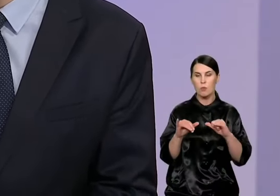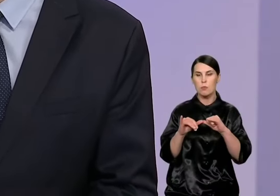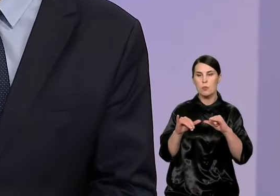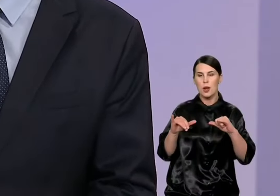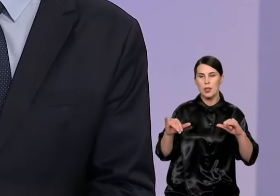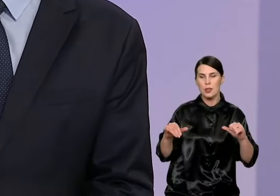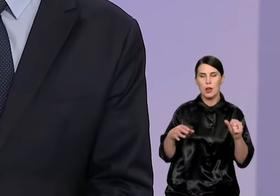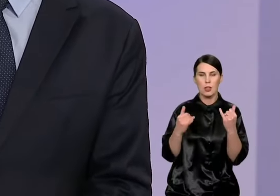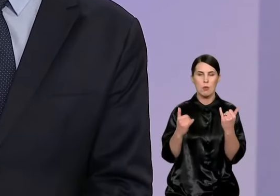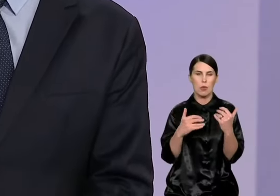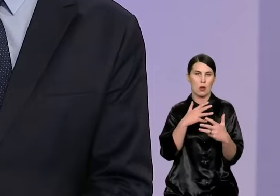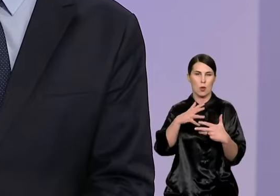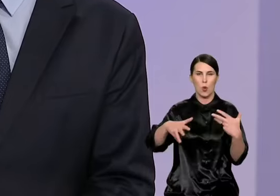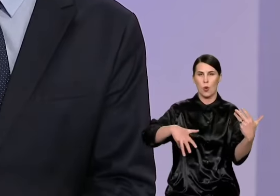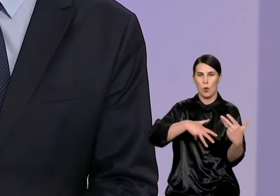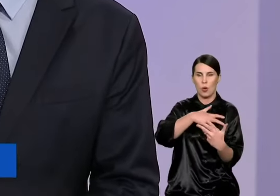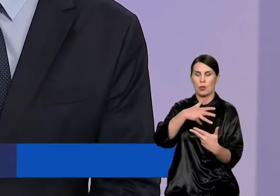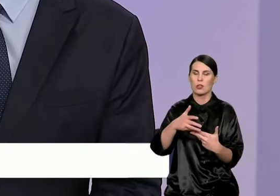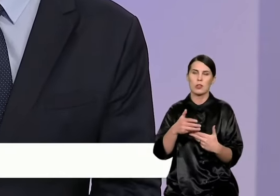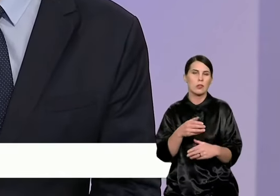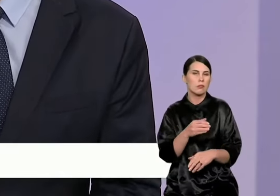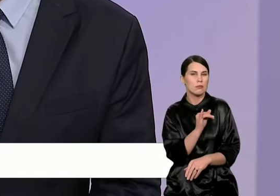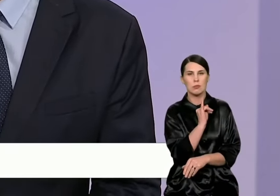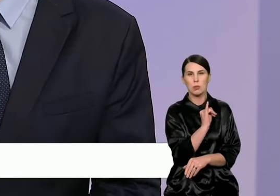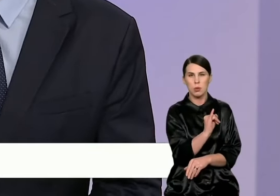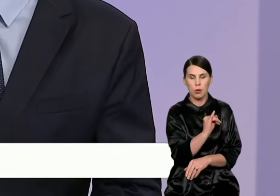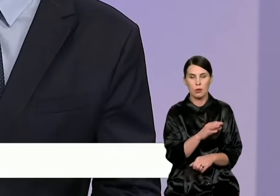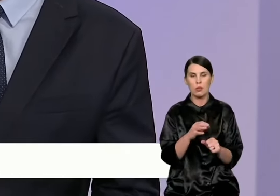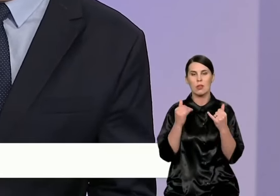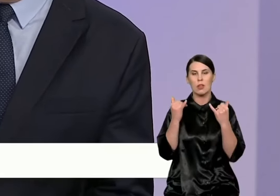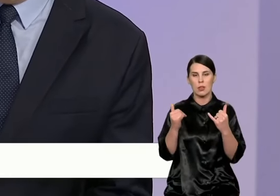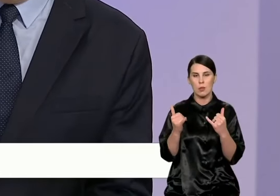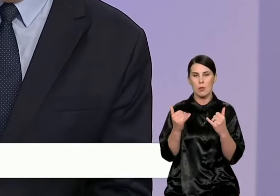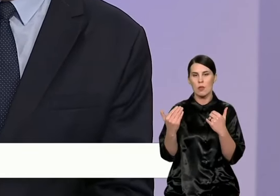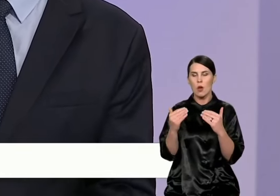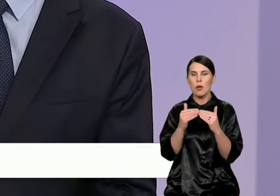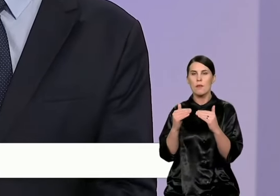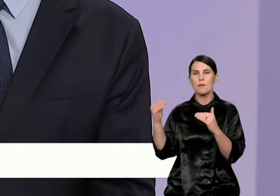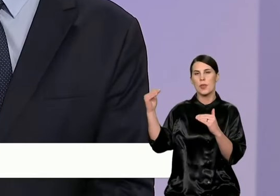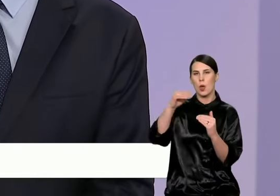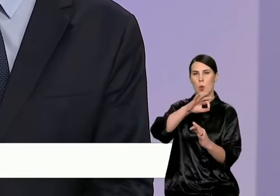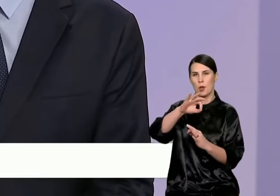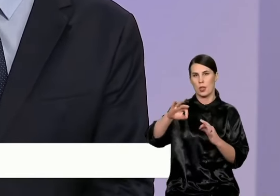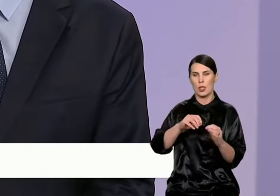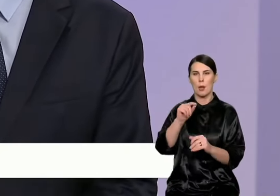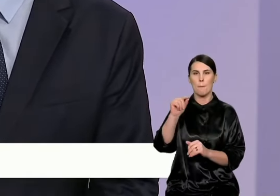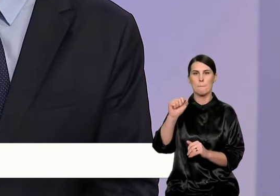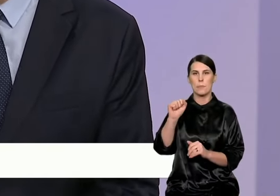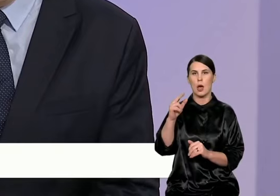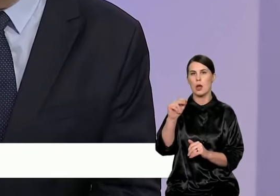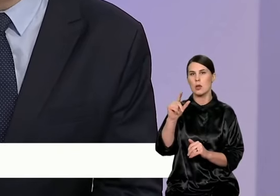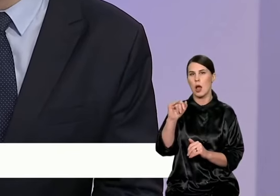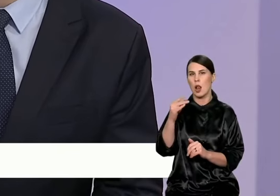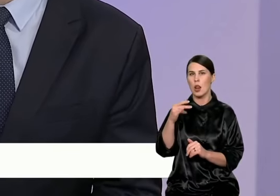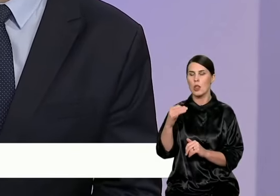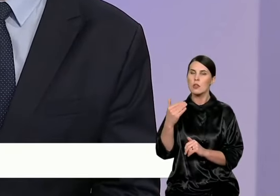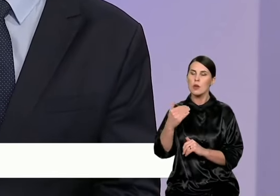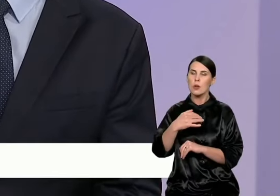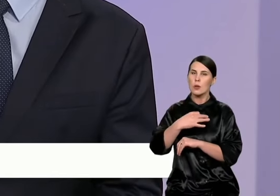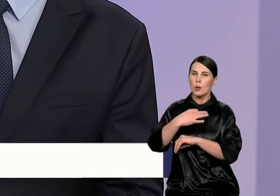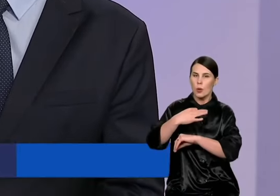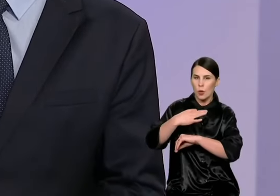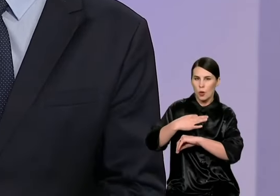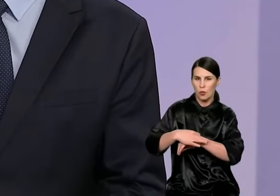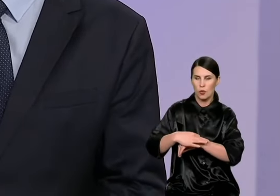chaotiškai ir taip neturėtų būti. Sakyčiau, kad šiandien jie yra vyriausio architekto mindogo pakalnio rankos ir būtent dėl, manau, kad pakalniui